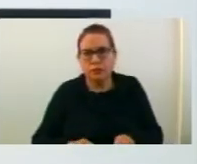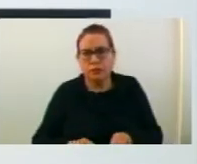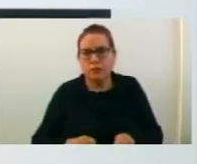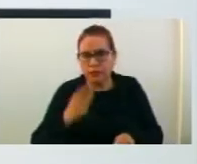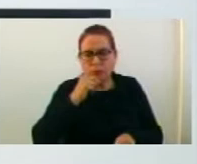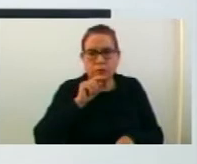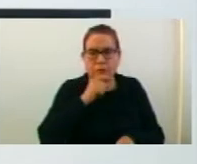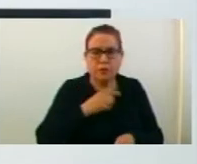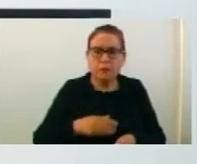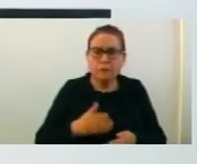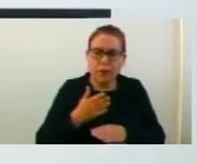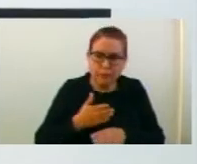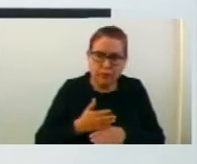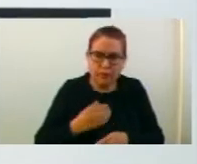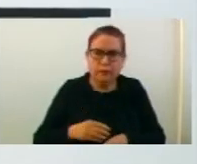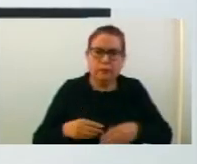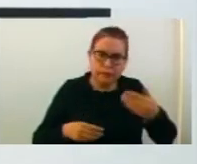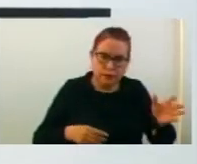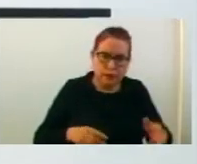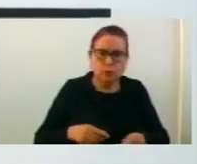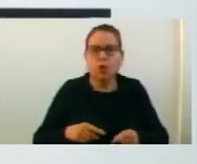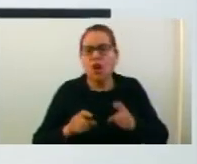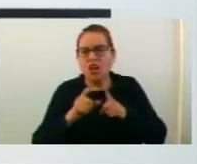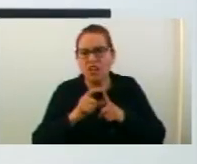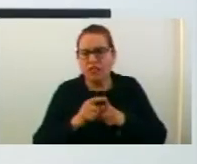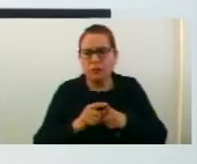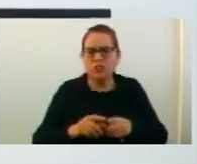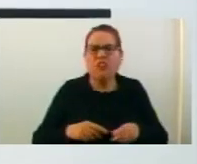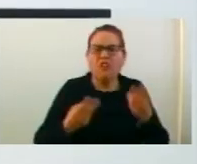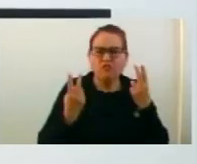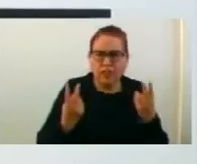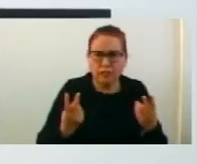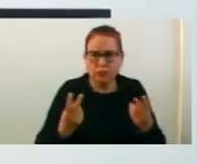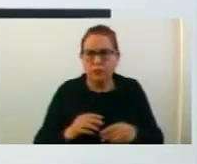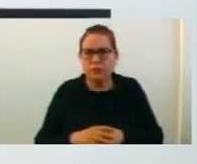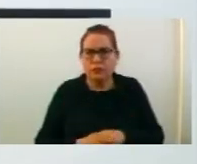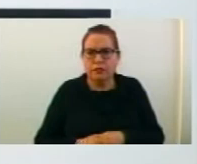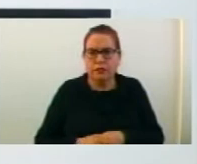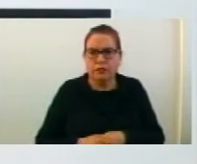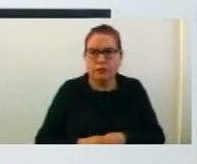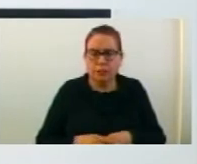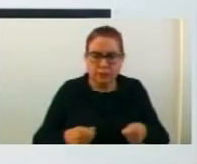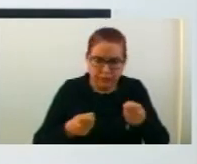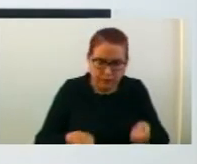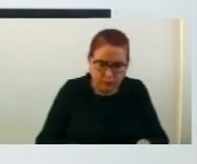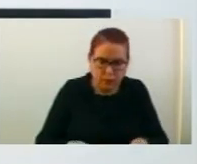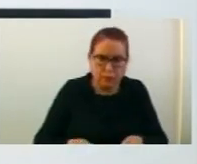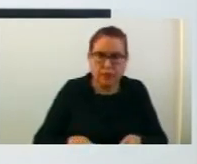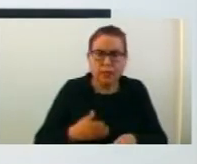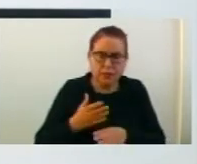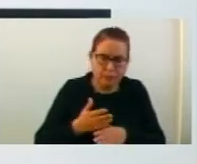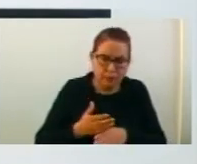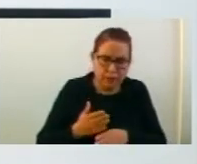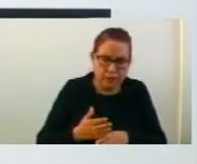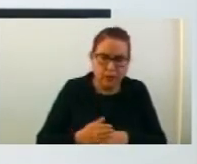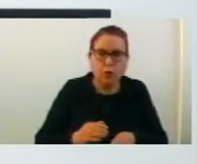општина Струмица, и надвор, и од радовиши, од валандово, и да не кажам по широко, им овозможуваме